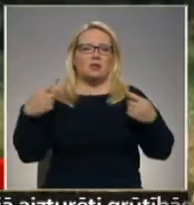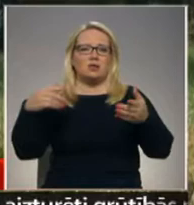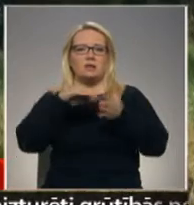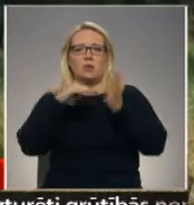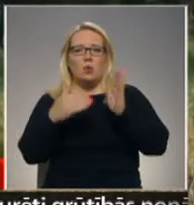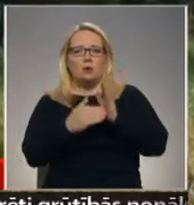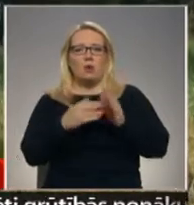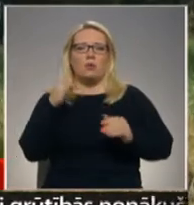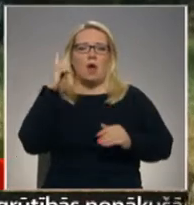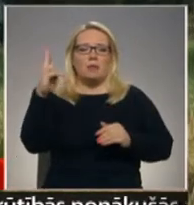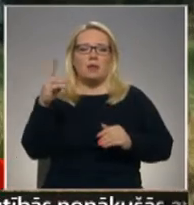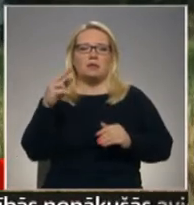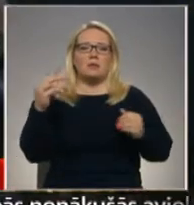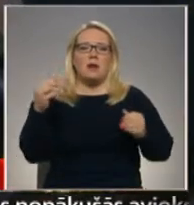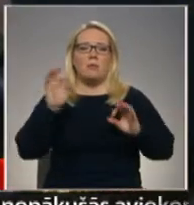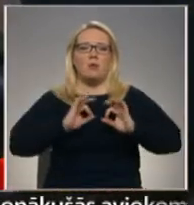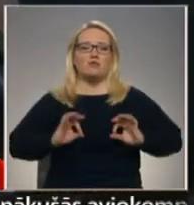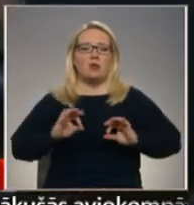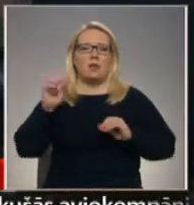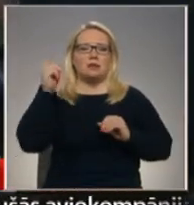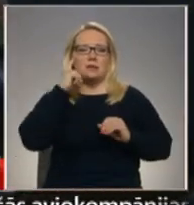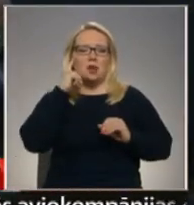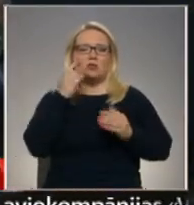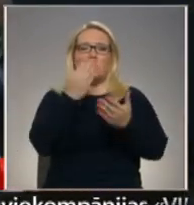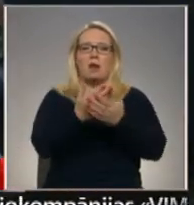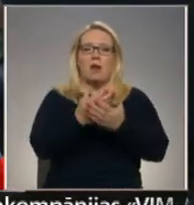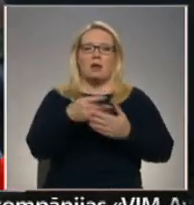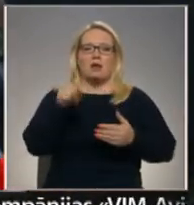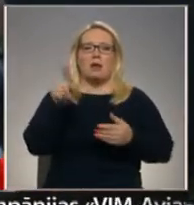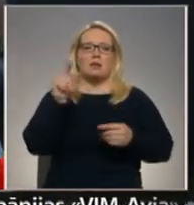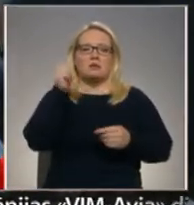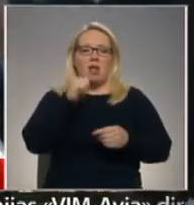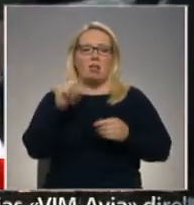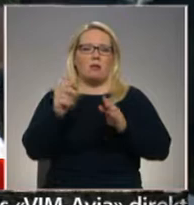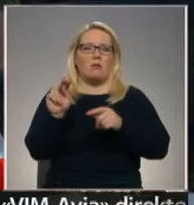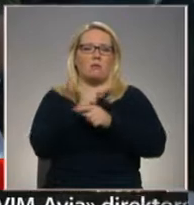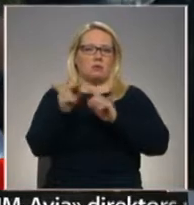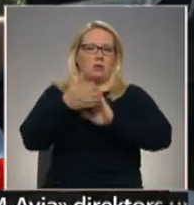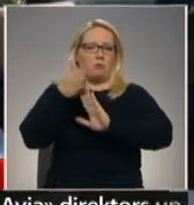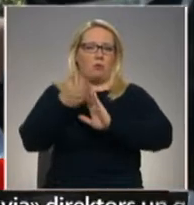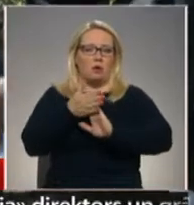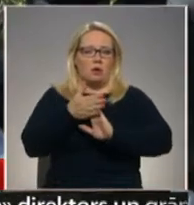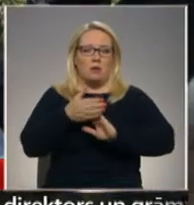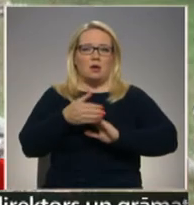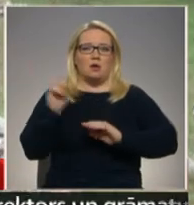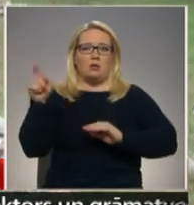turklātā pliecina viņu profesionālā zināšanas un parāda, kas būtu uzlabojams. Gan robežas pārkāpēja